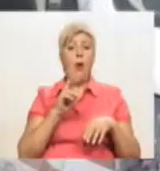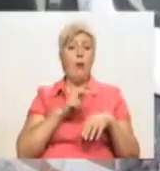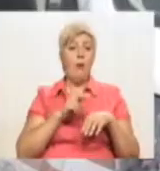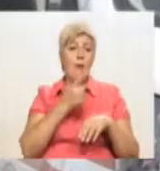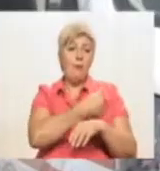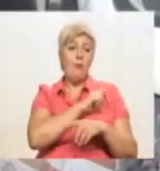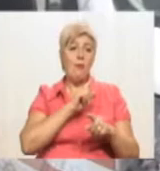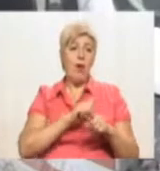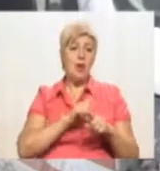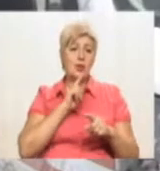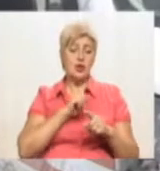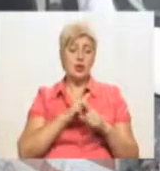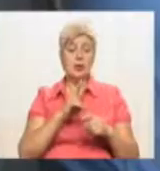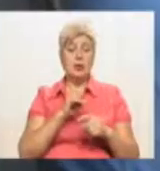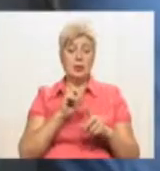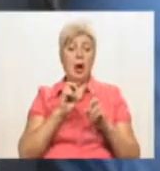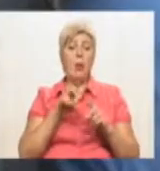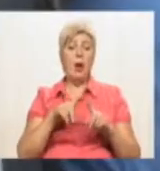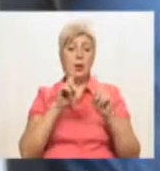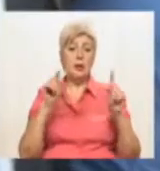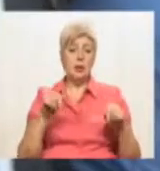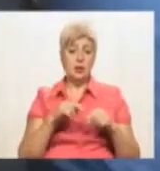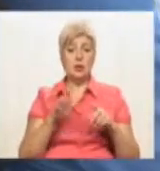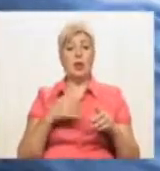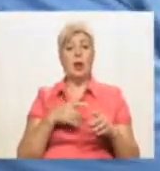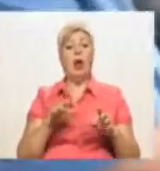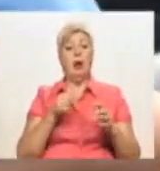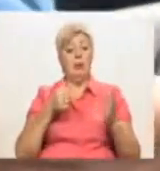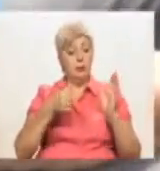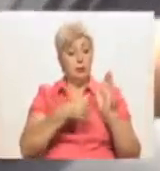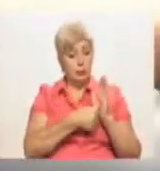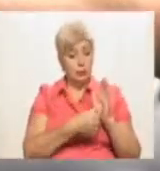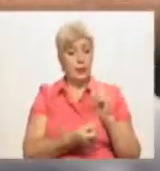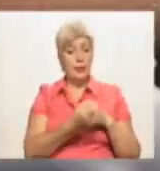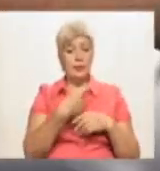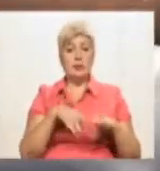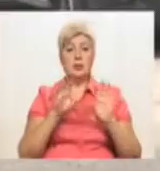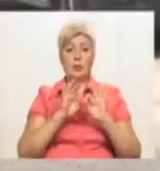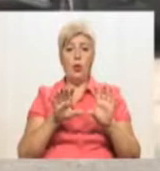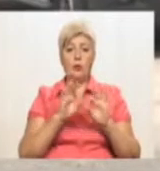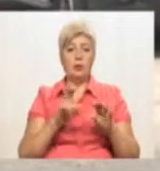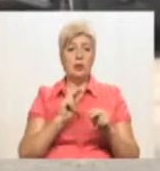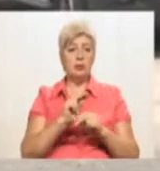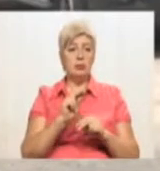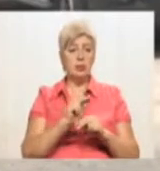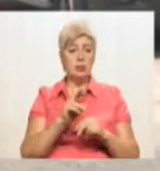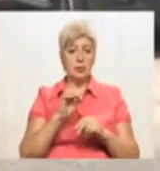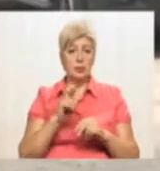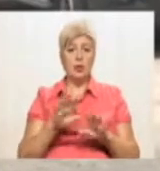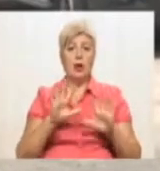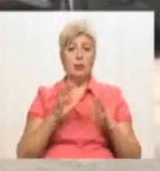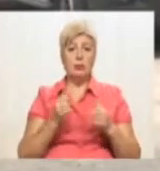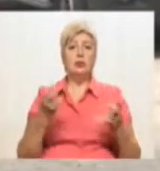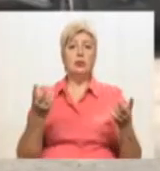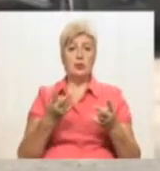Після того, як встановили тривожні кнопки, з водіями провели інструктаж, розповідає Іван Петренко. В разі необхідності, вони